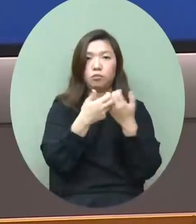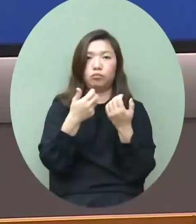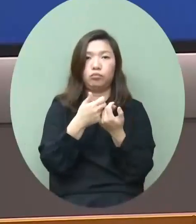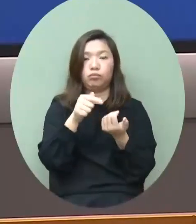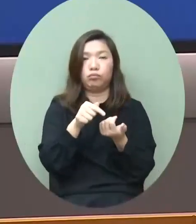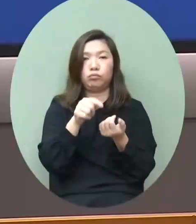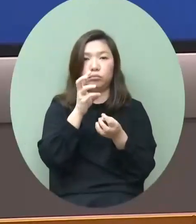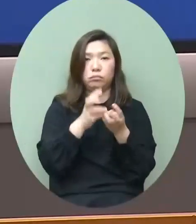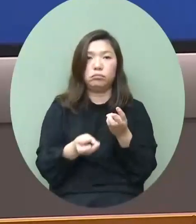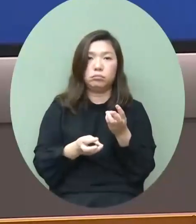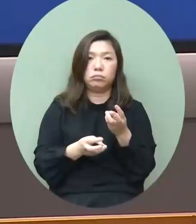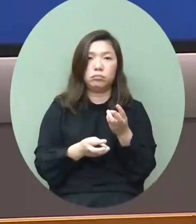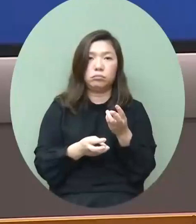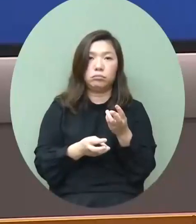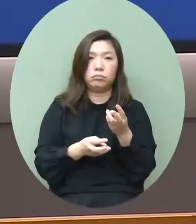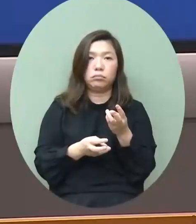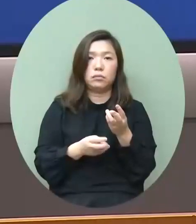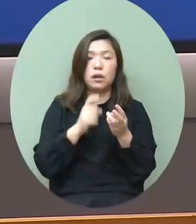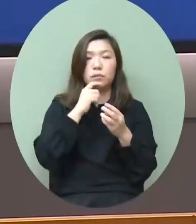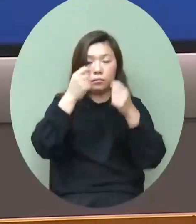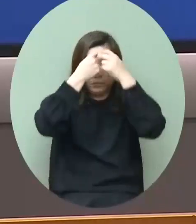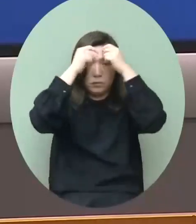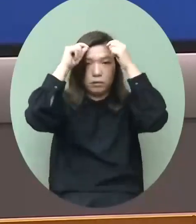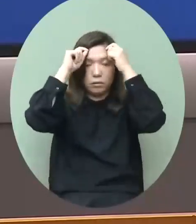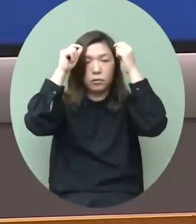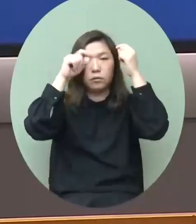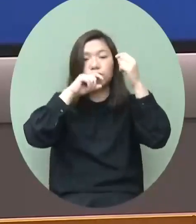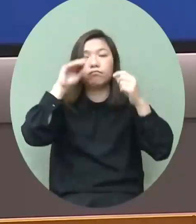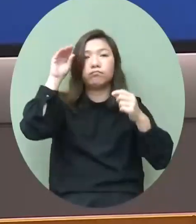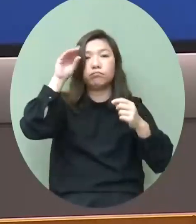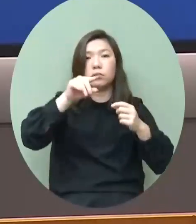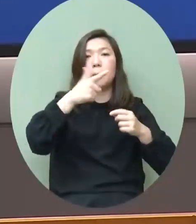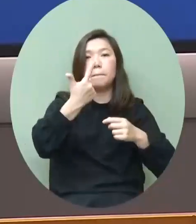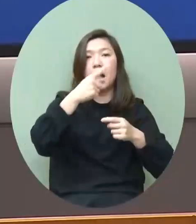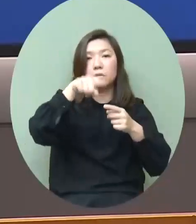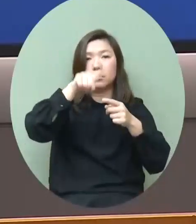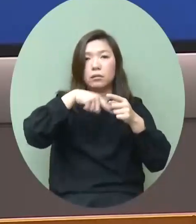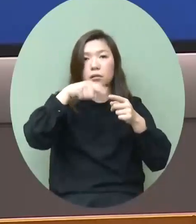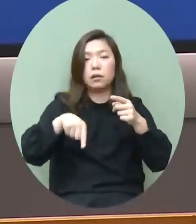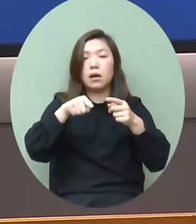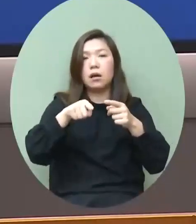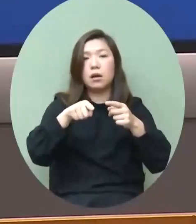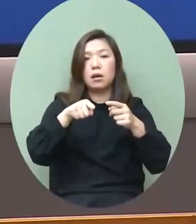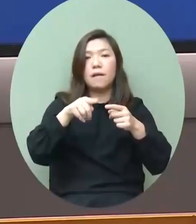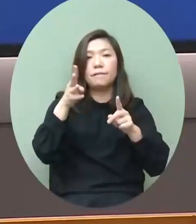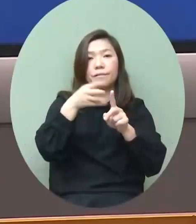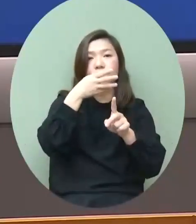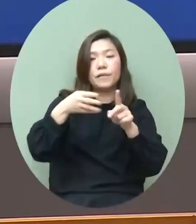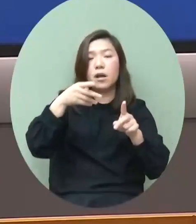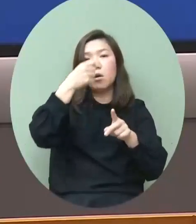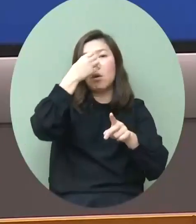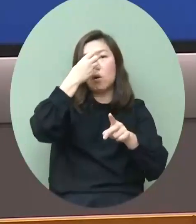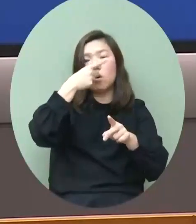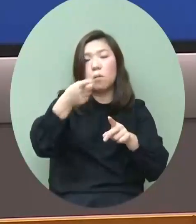就是屬於大學資助委員會八大院校即八間大學的非本地學生